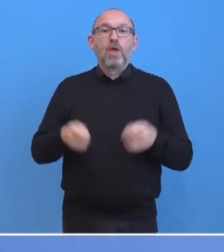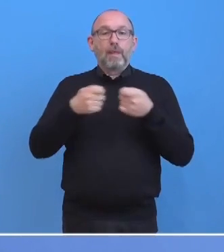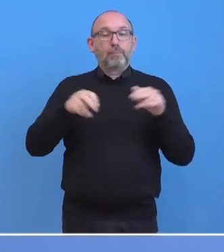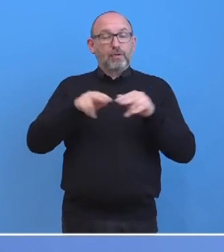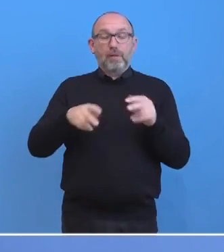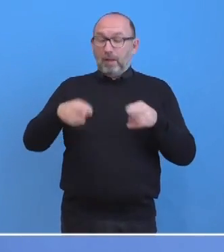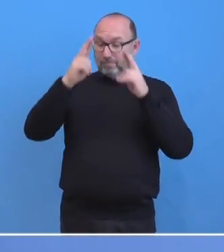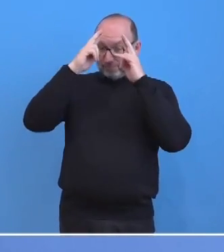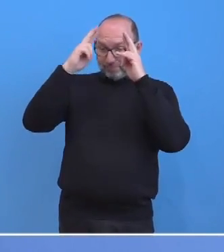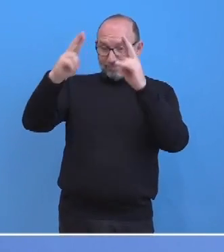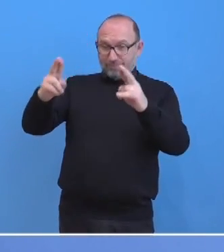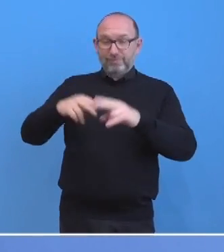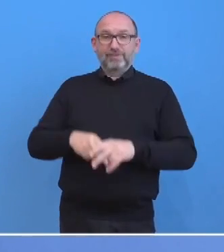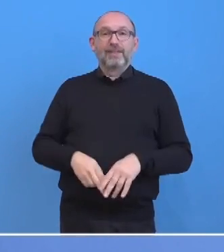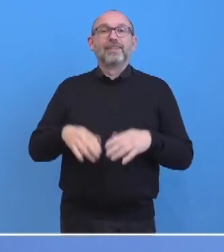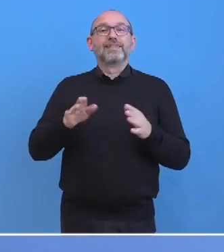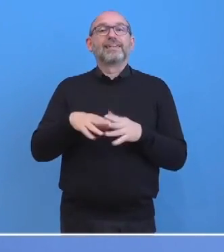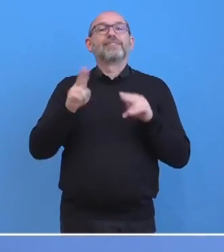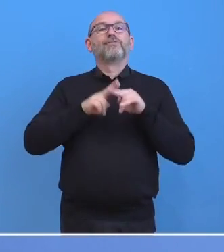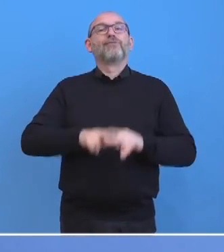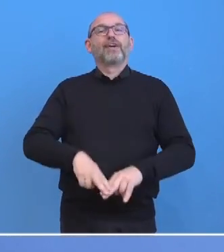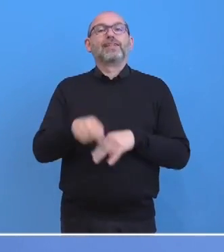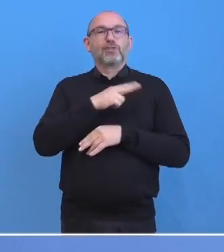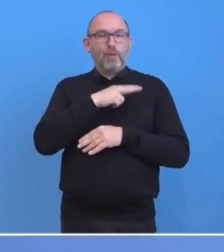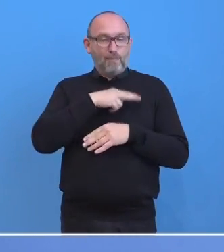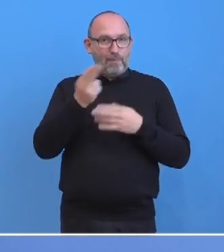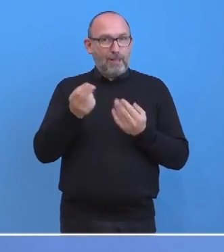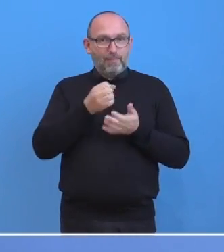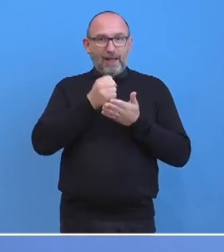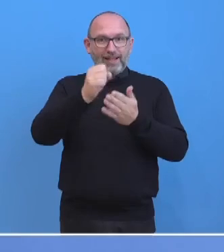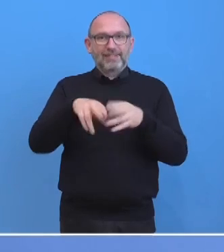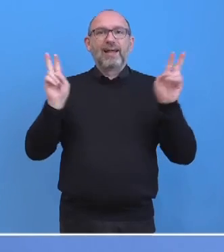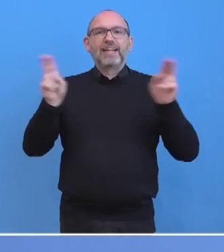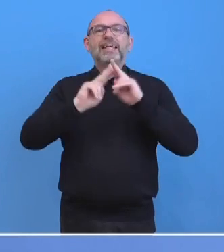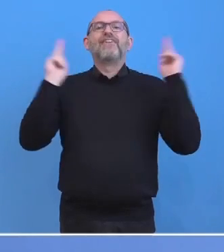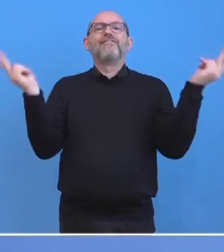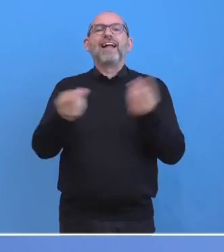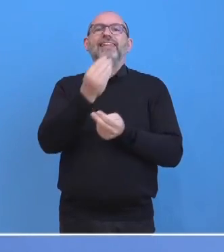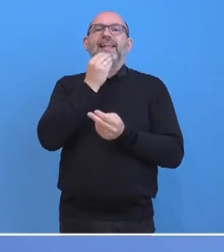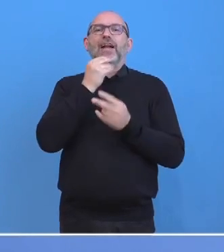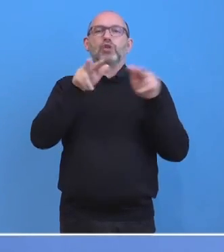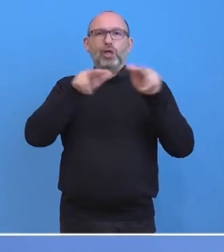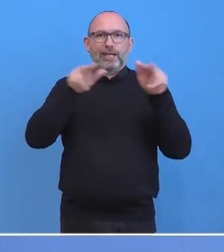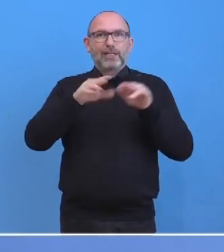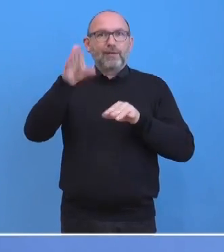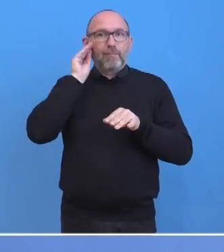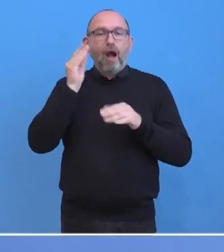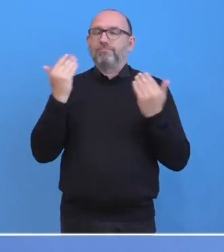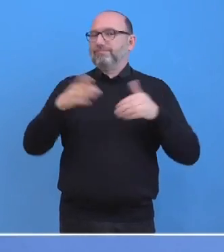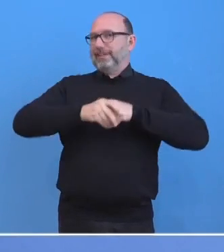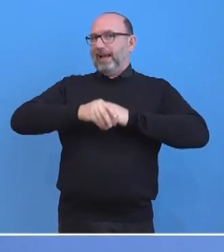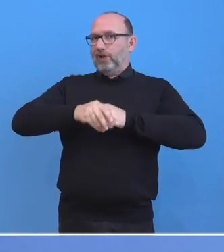Anerkennung von der Verleihung des diesjährigen Friedensnobelpreises an die Welternährungsorganisation erfahren. Wir gratulieren der